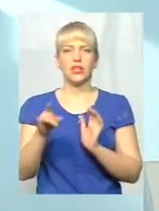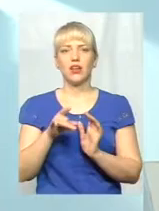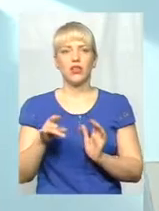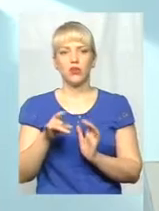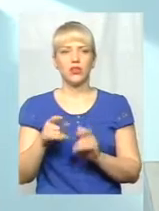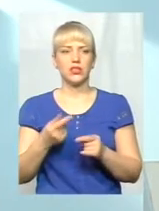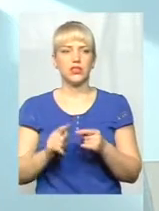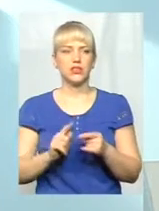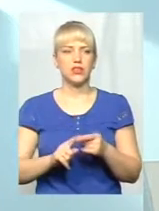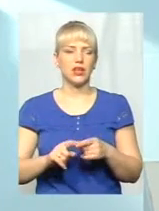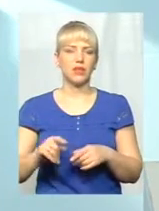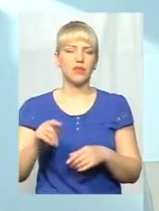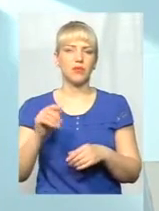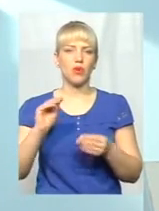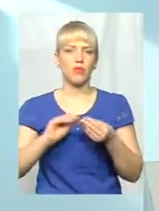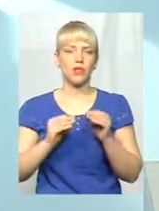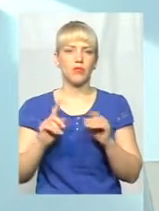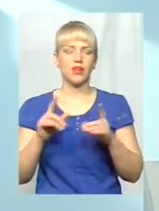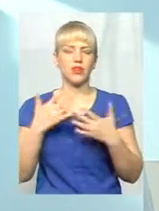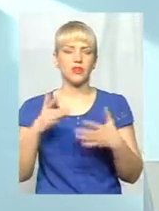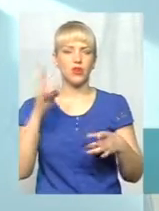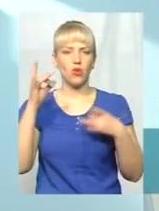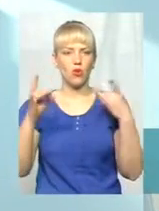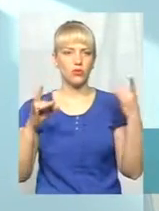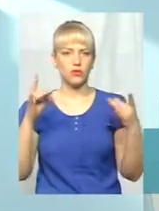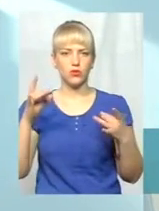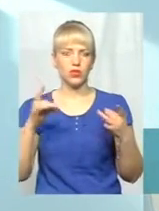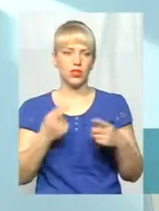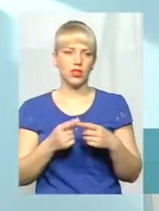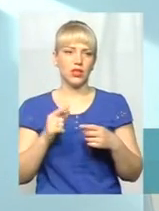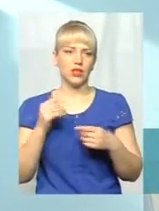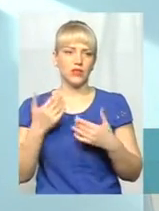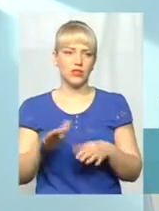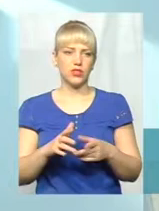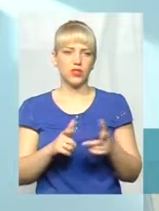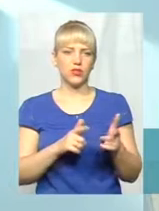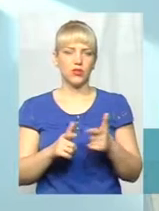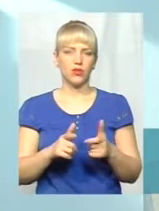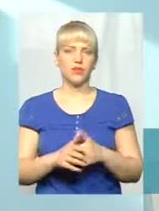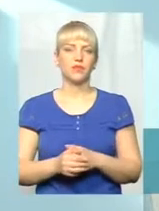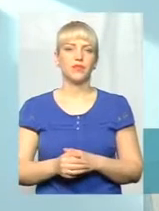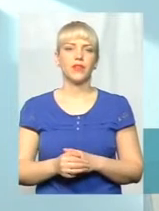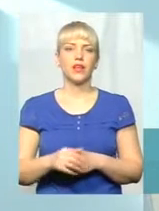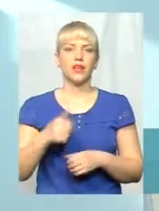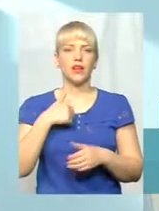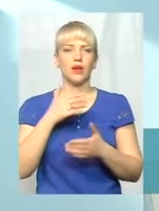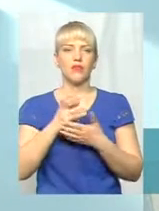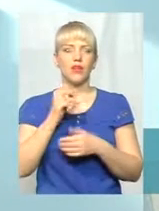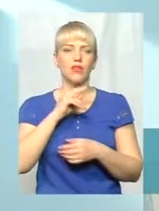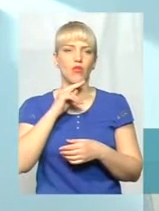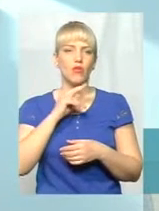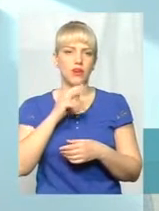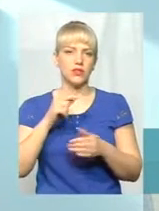ці проблеми, які ми вже озвучили, я думаю, що в кінці квітня, травня лише ці пари районів. От, я маю на увазі, от стосовно